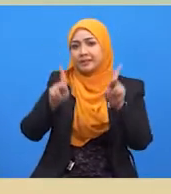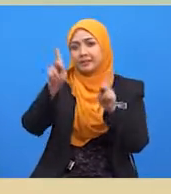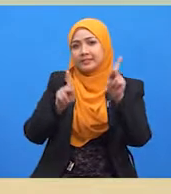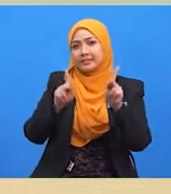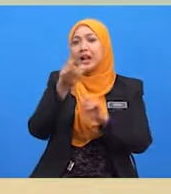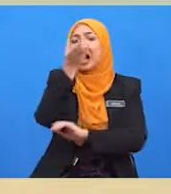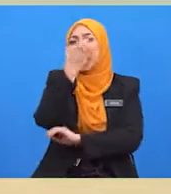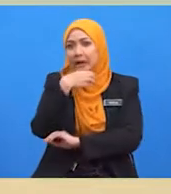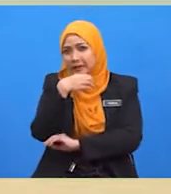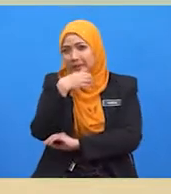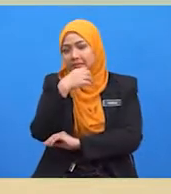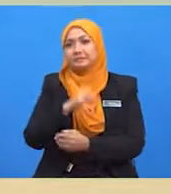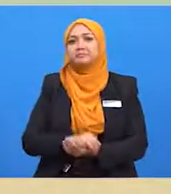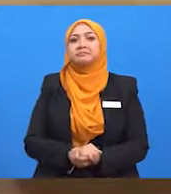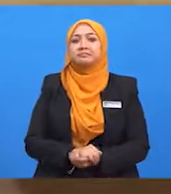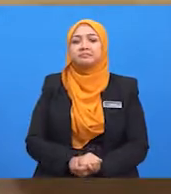Apple?